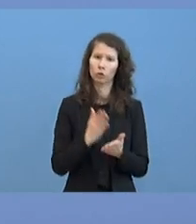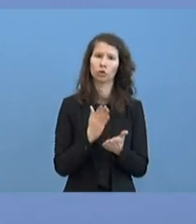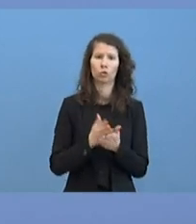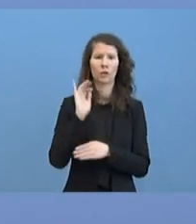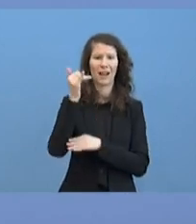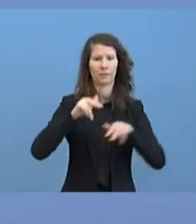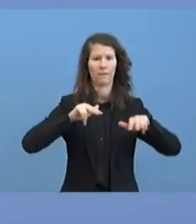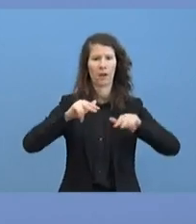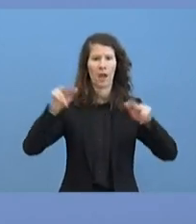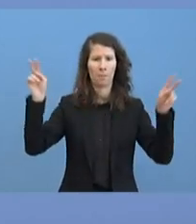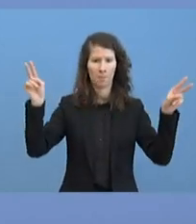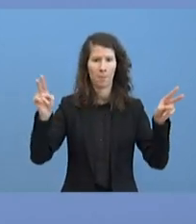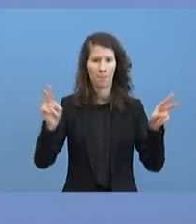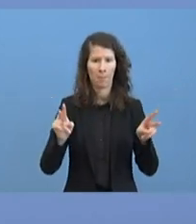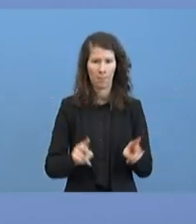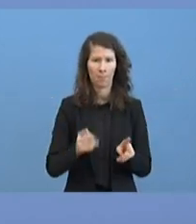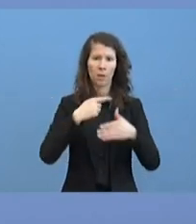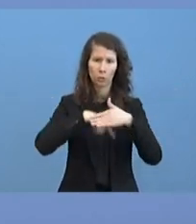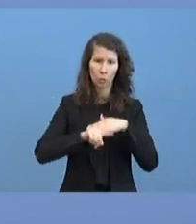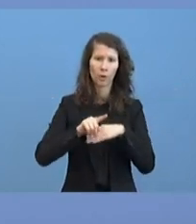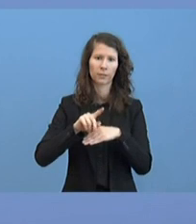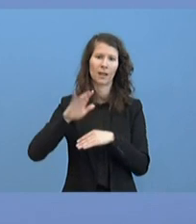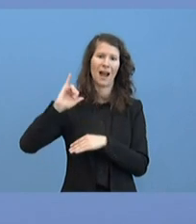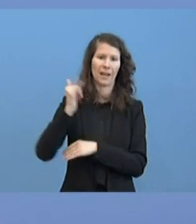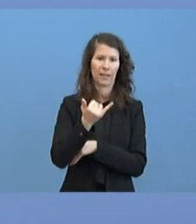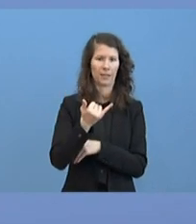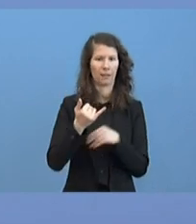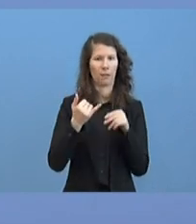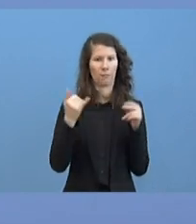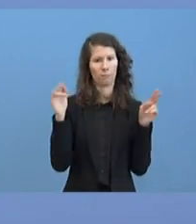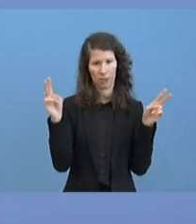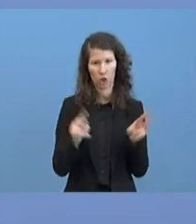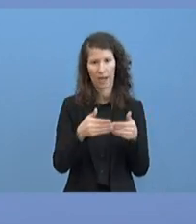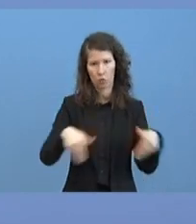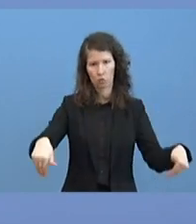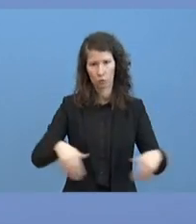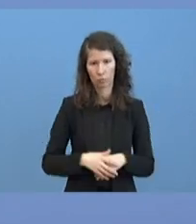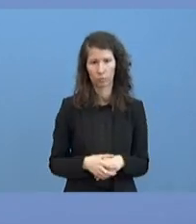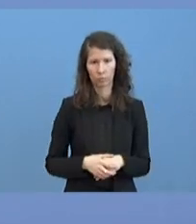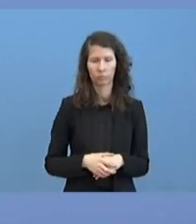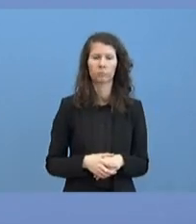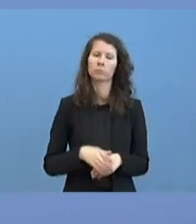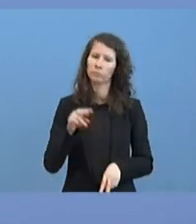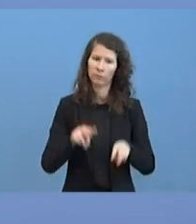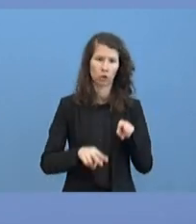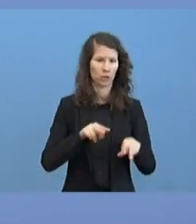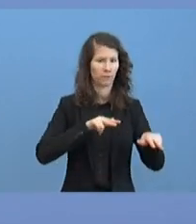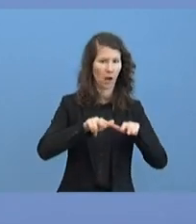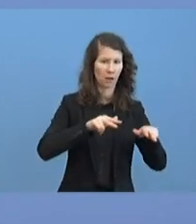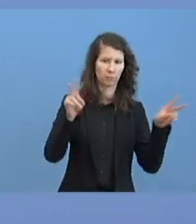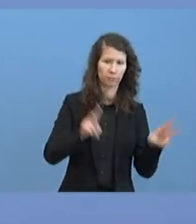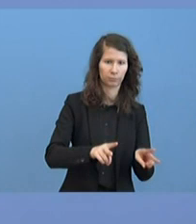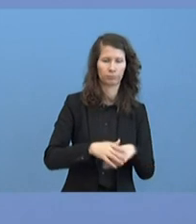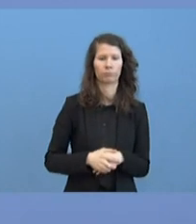eingeschränkt durch Einreisebeschränkungen an verschiedenen Grenzen, in verschiedenen Verkehren. Und wir sehen die